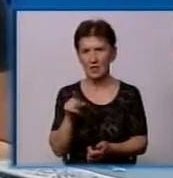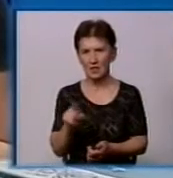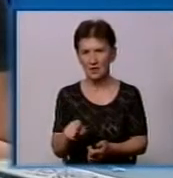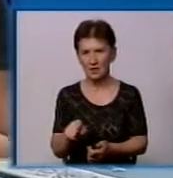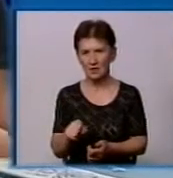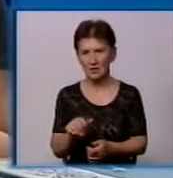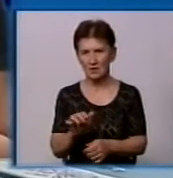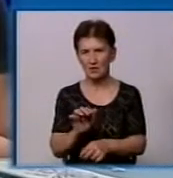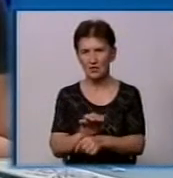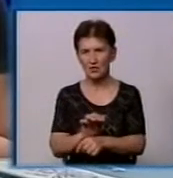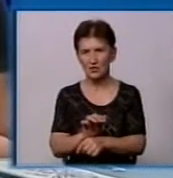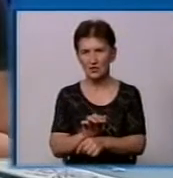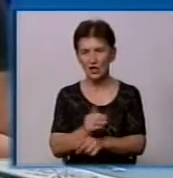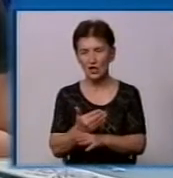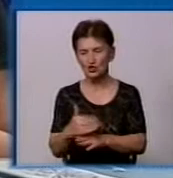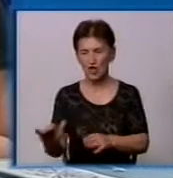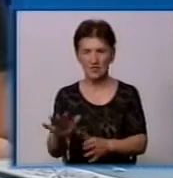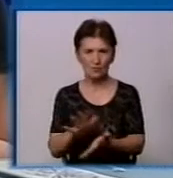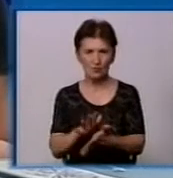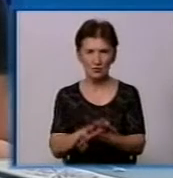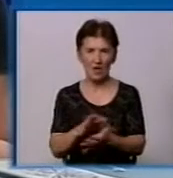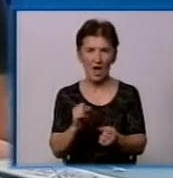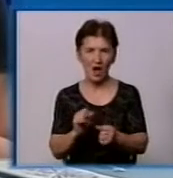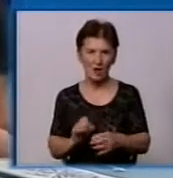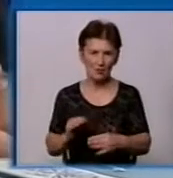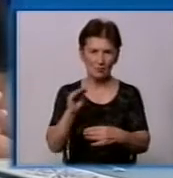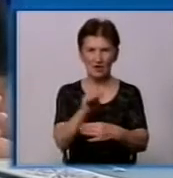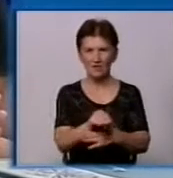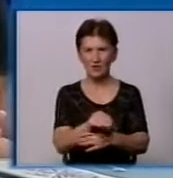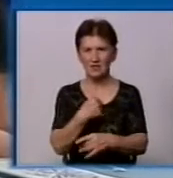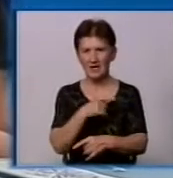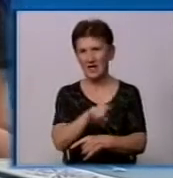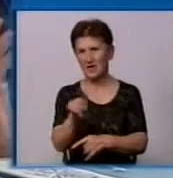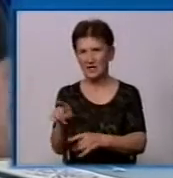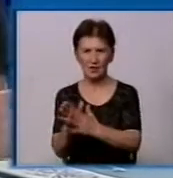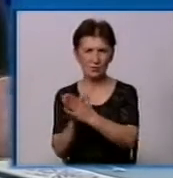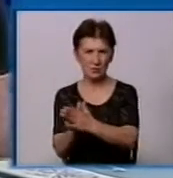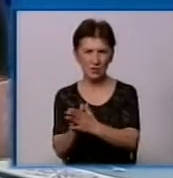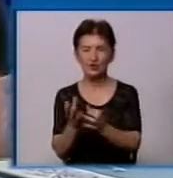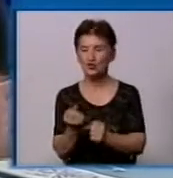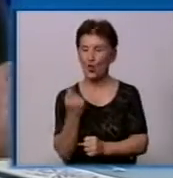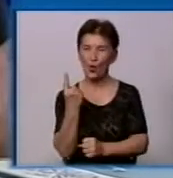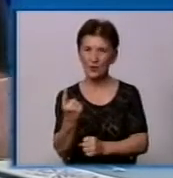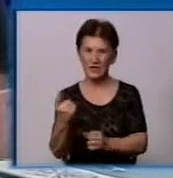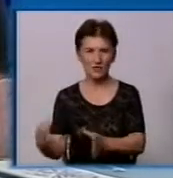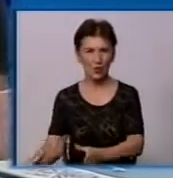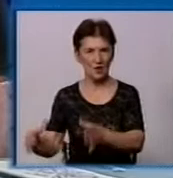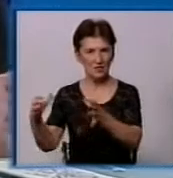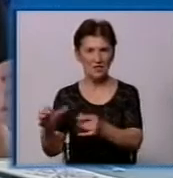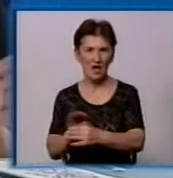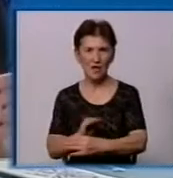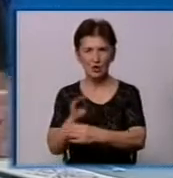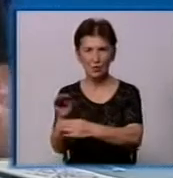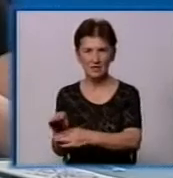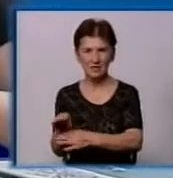би, часть цього мусора вибрацювати саме сюди. А додавляя, я їх прошу. Тобто, от вам ще один контейнер, допомоглядний, об'ємом